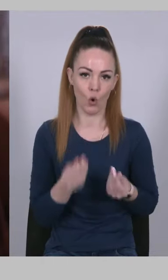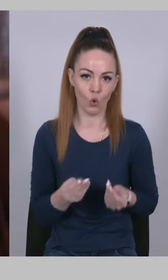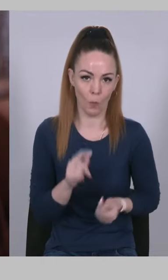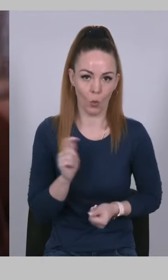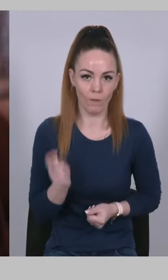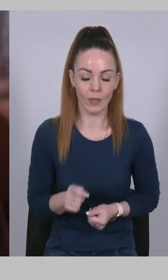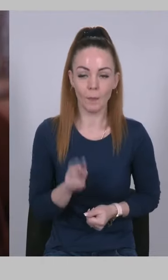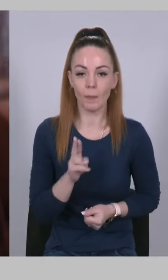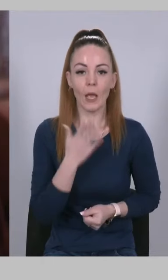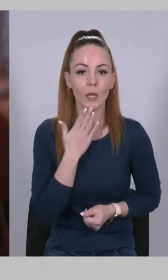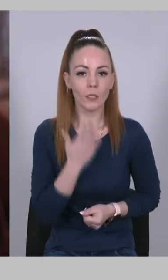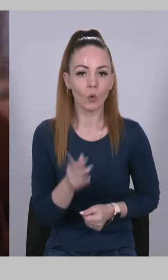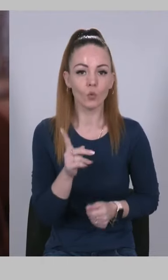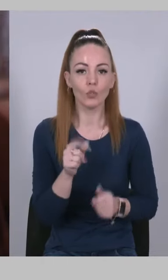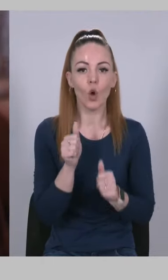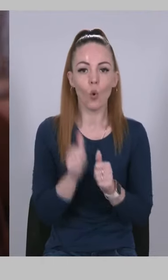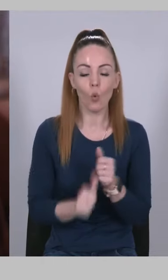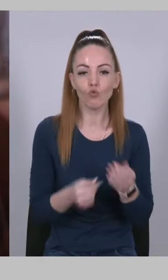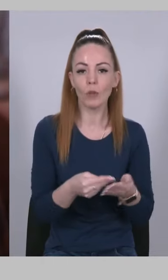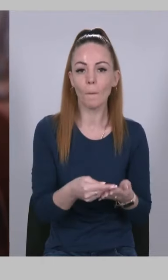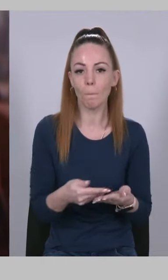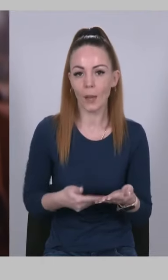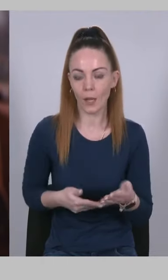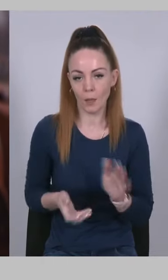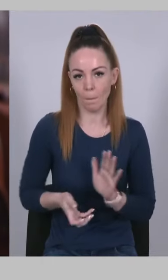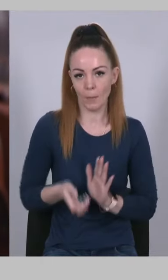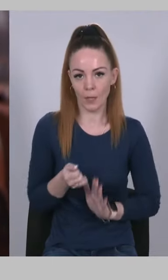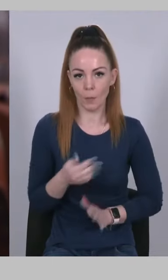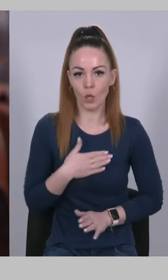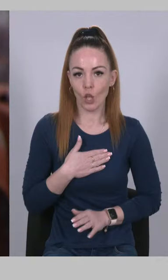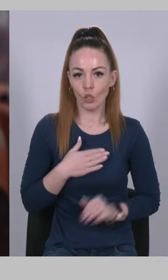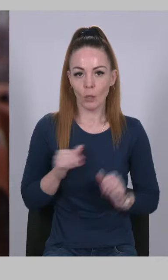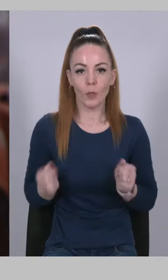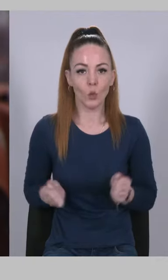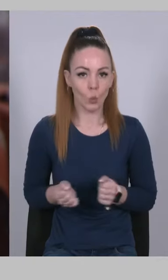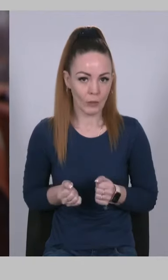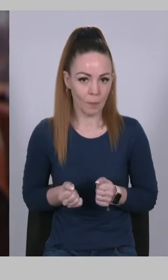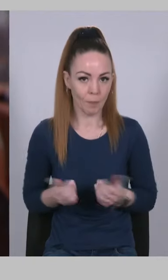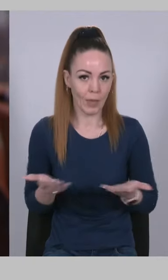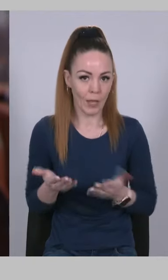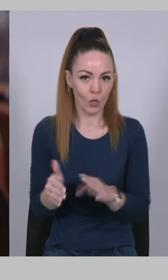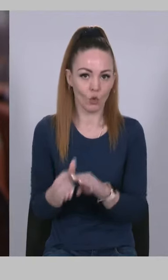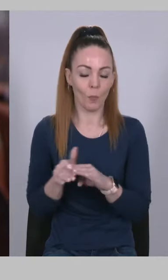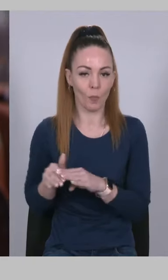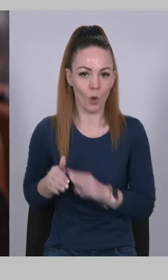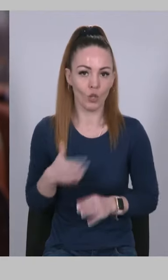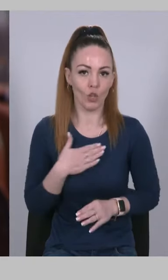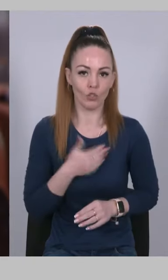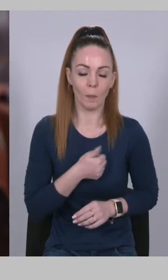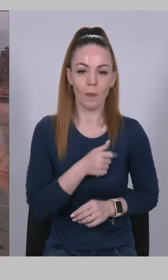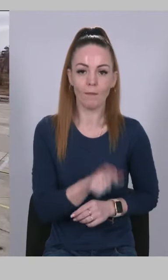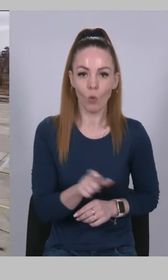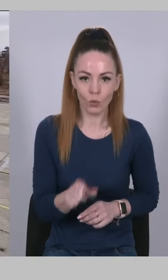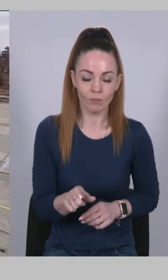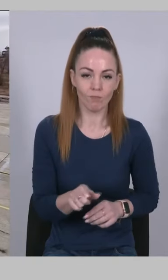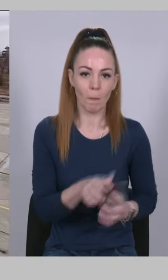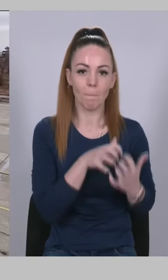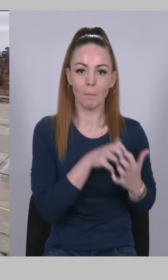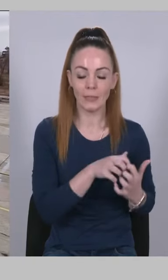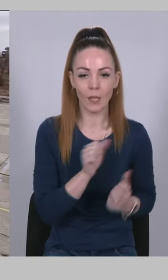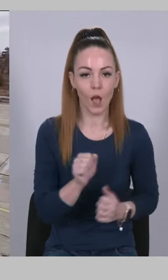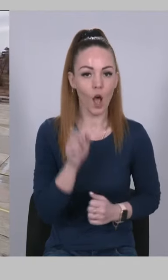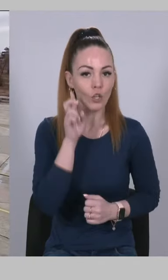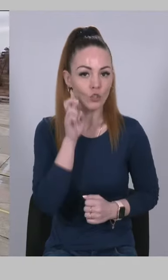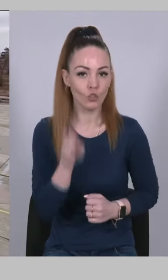війни Я дякую за кожен пакет підтримки нашим друзям, який допомагає нашим воїнам битися, державі